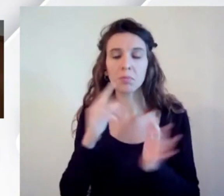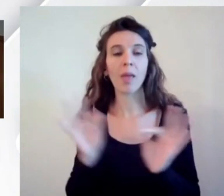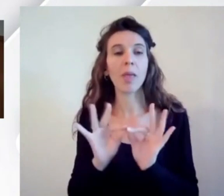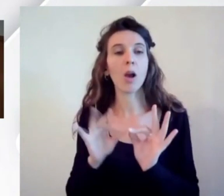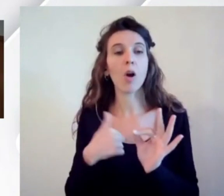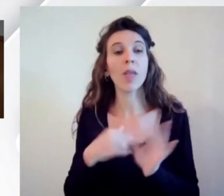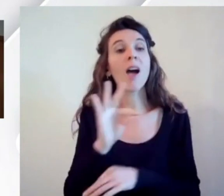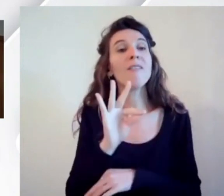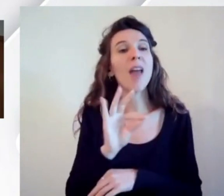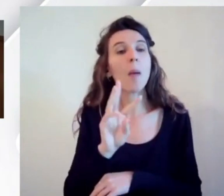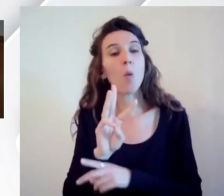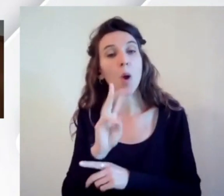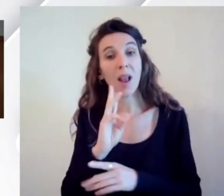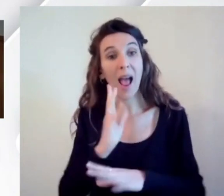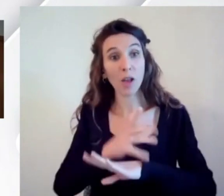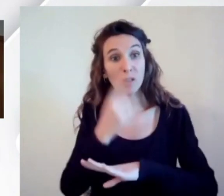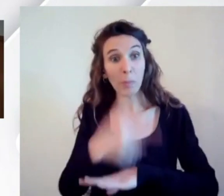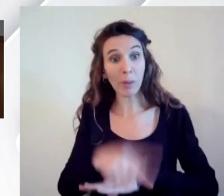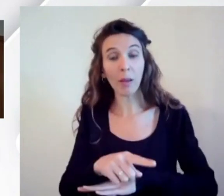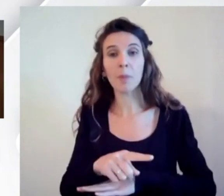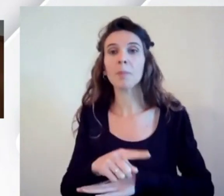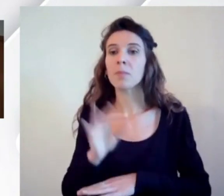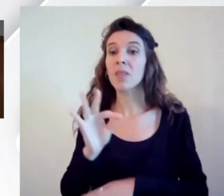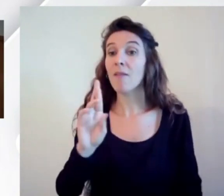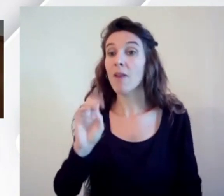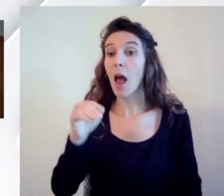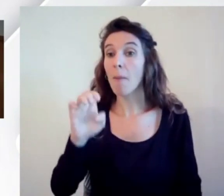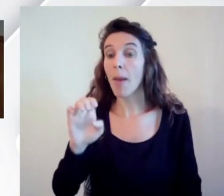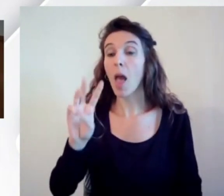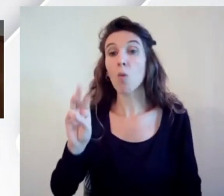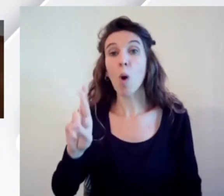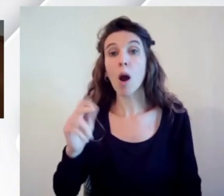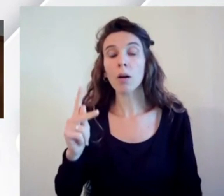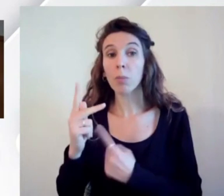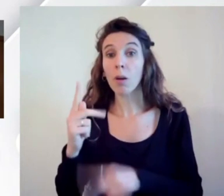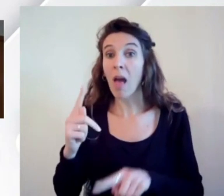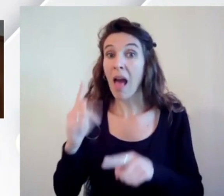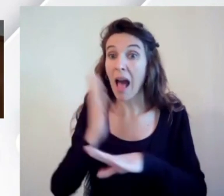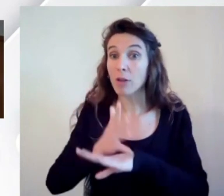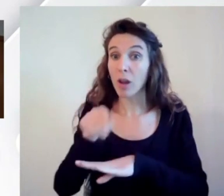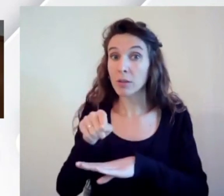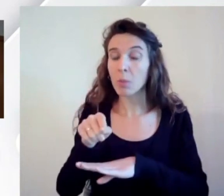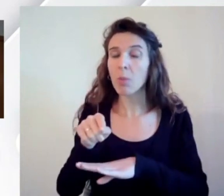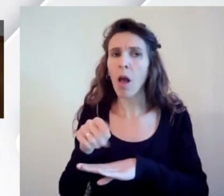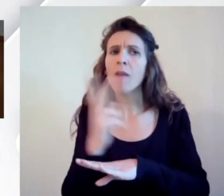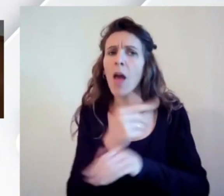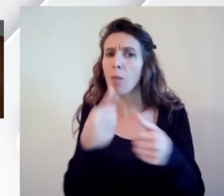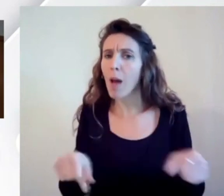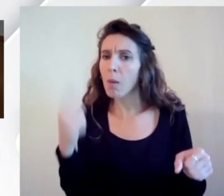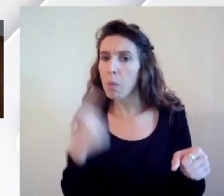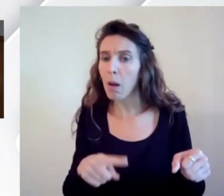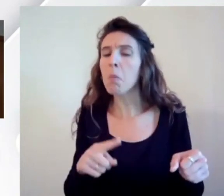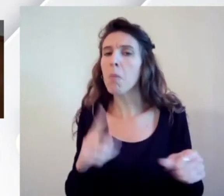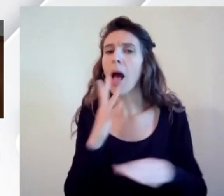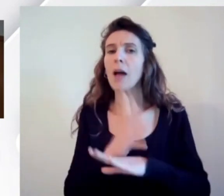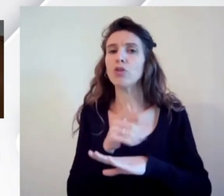accessibile sì ok il framework è una base che di default è accessibile ma con un